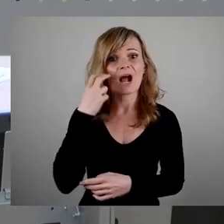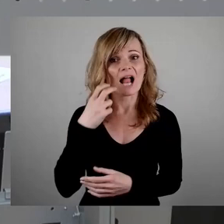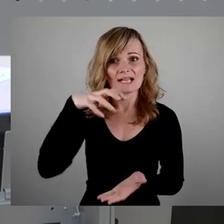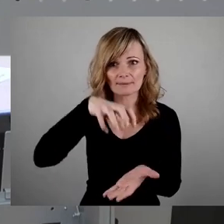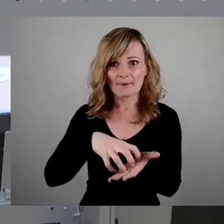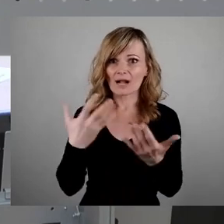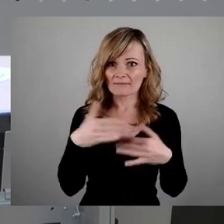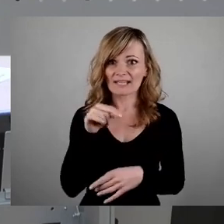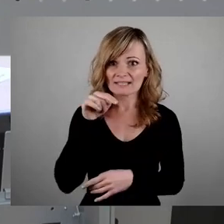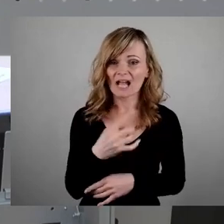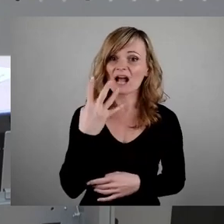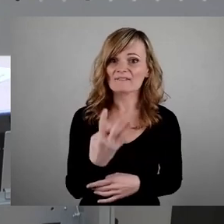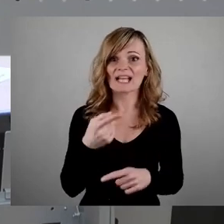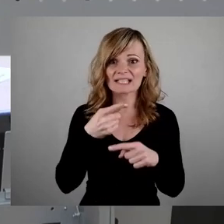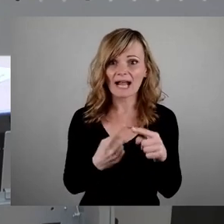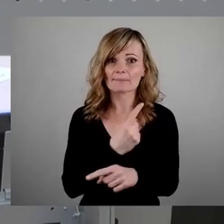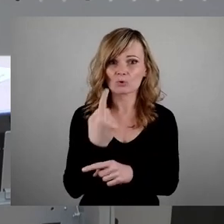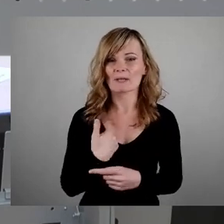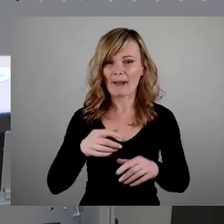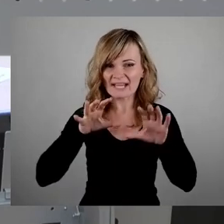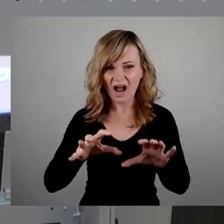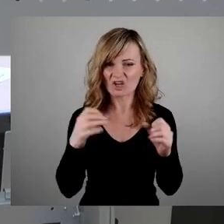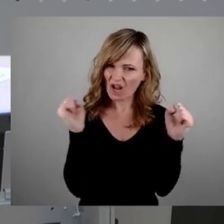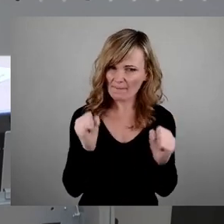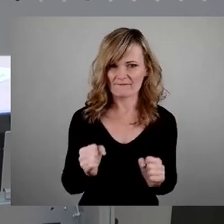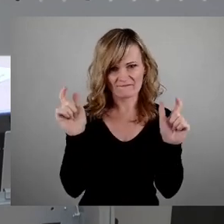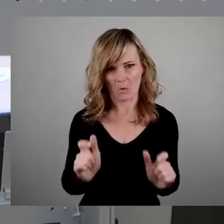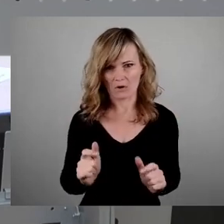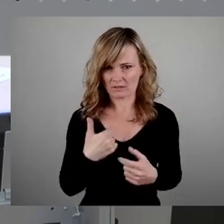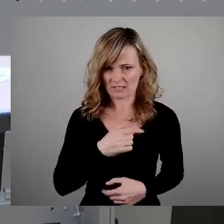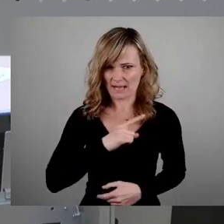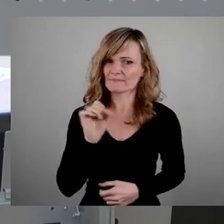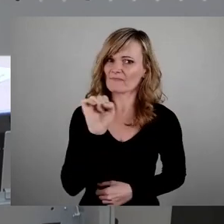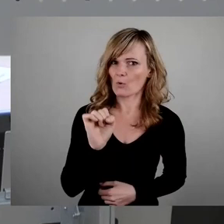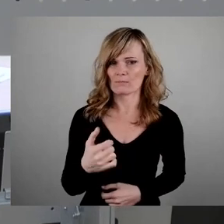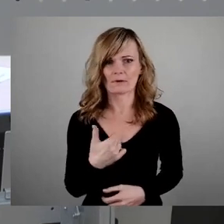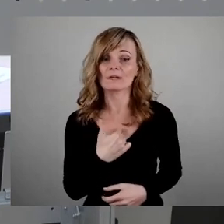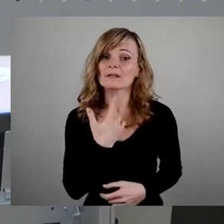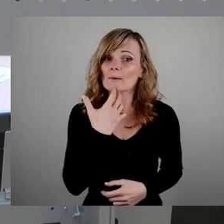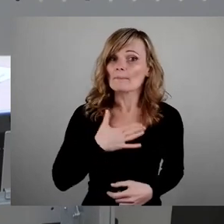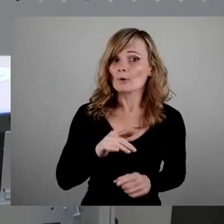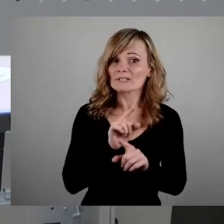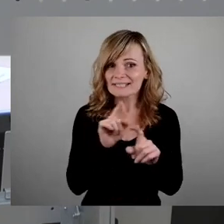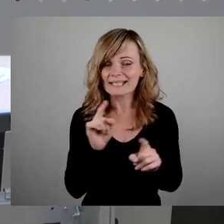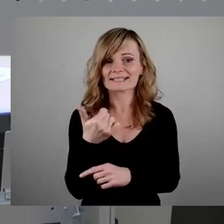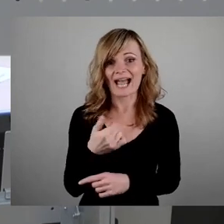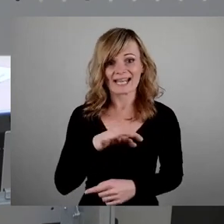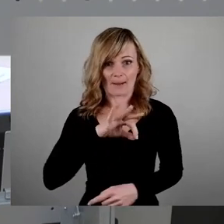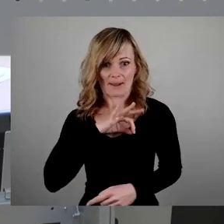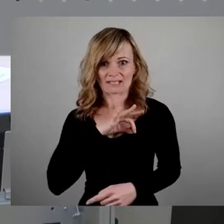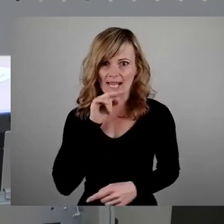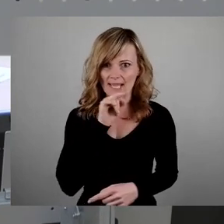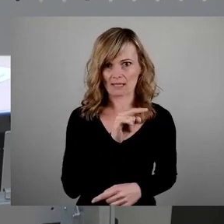viereinhalb Stunden meinen Arsch abgefroren habe. Weil nämlich ich nicht möchte, dass eine Partei, die